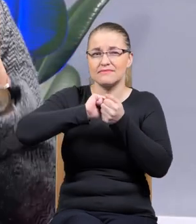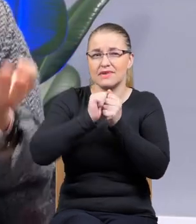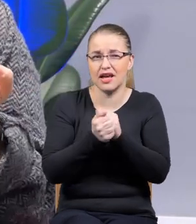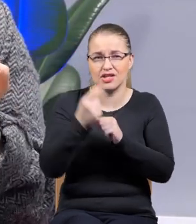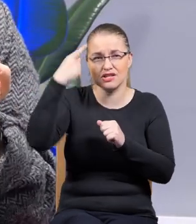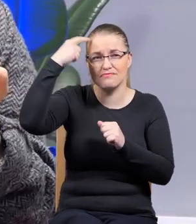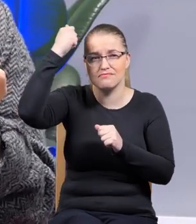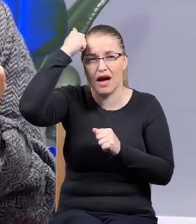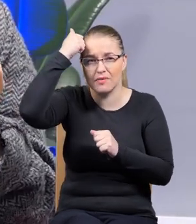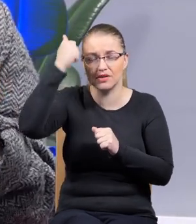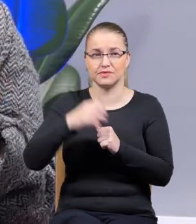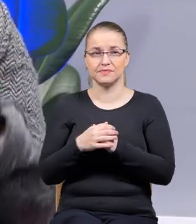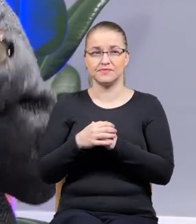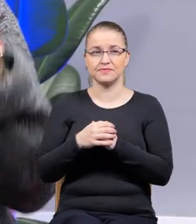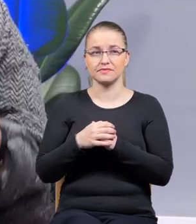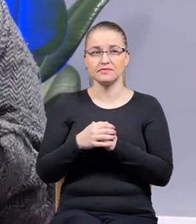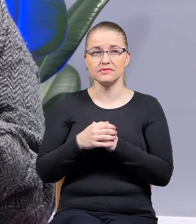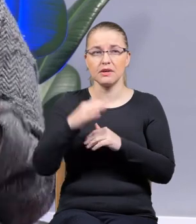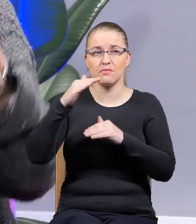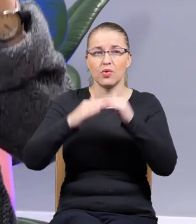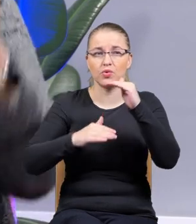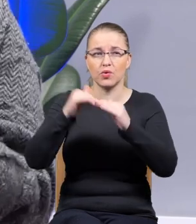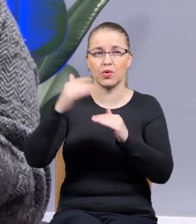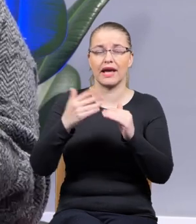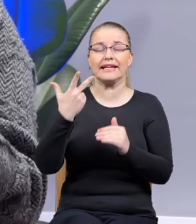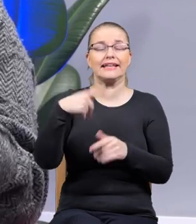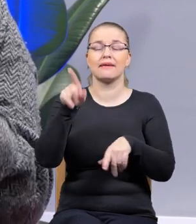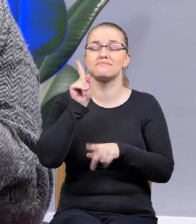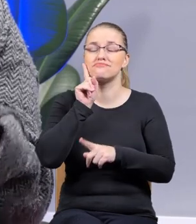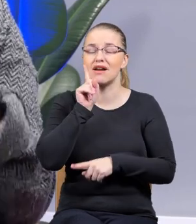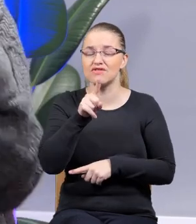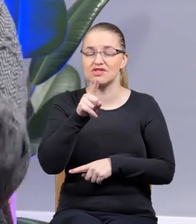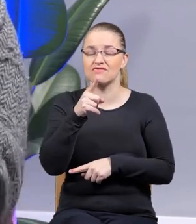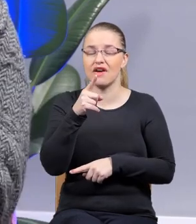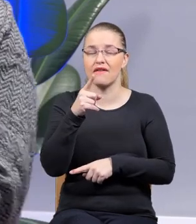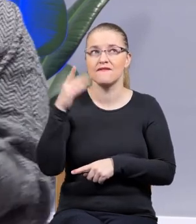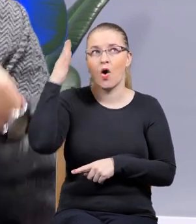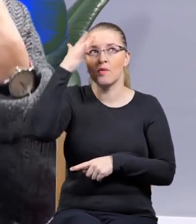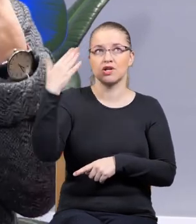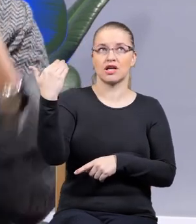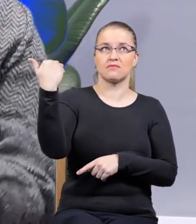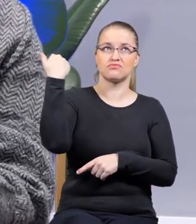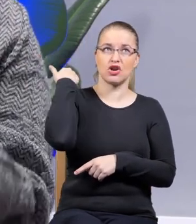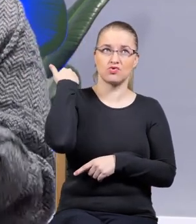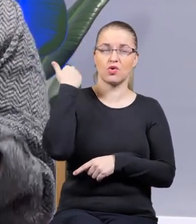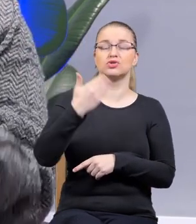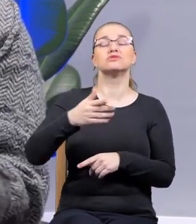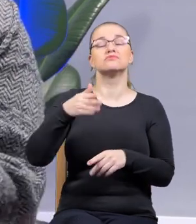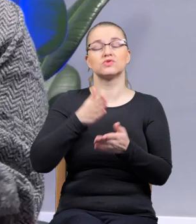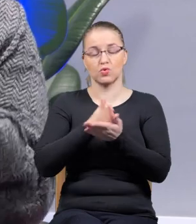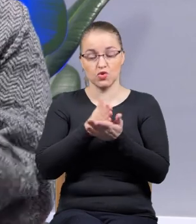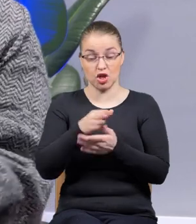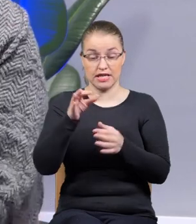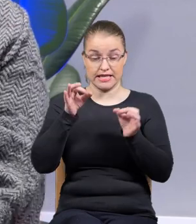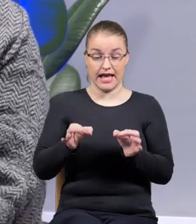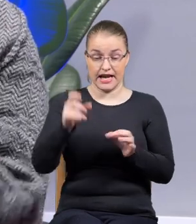po prostu budując pewną nieprawdziwą wizję przeszłości służyła też temu tutaj